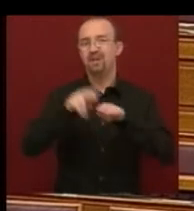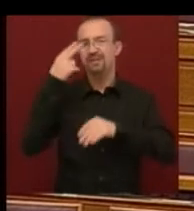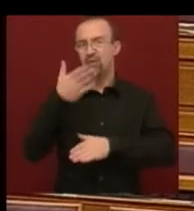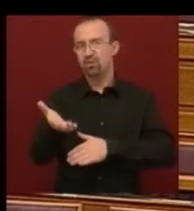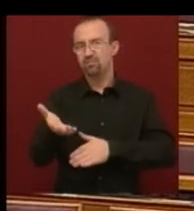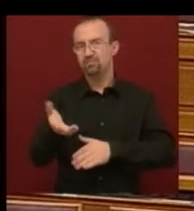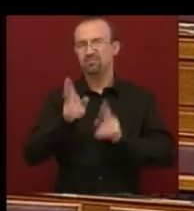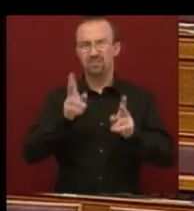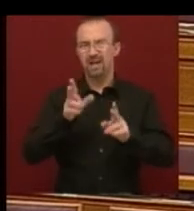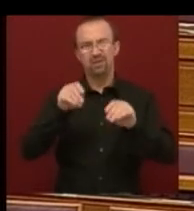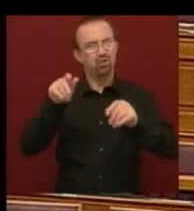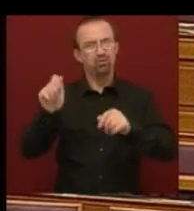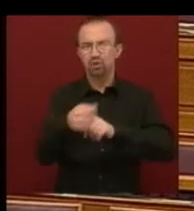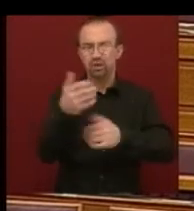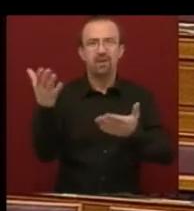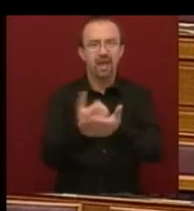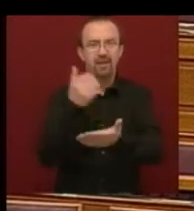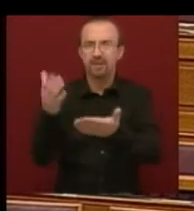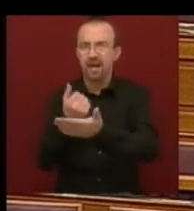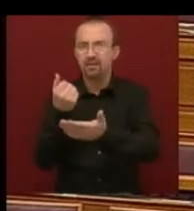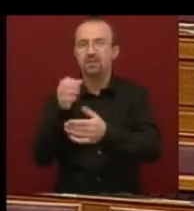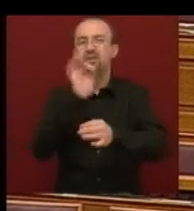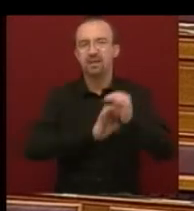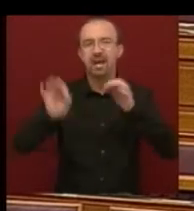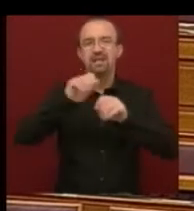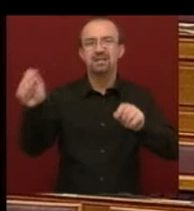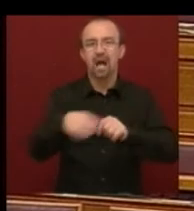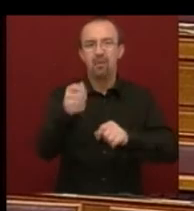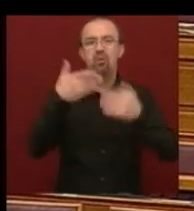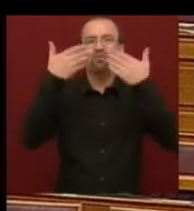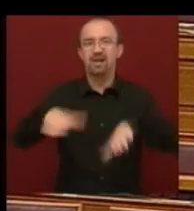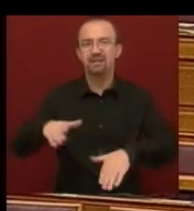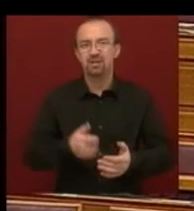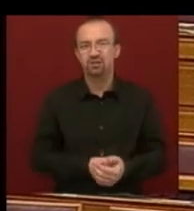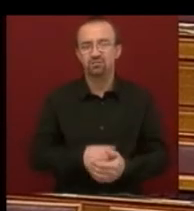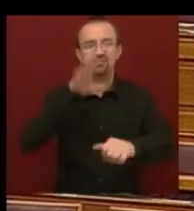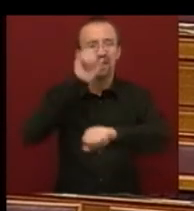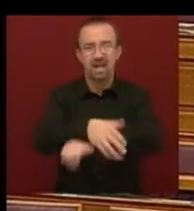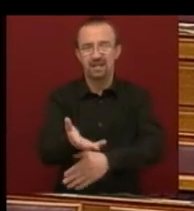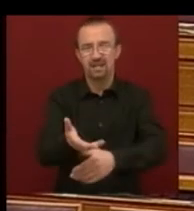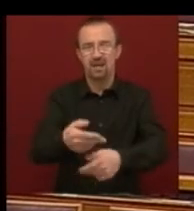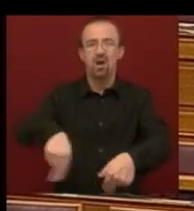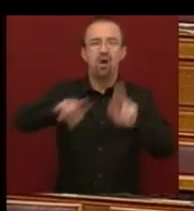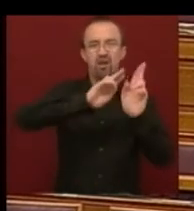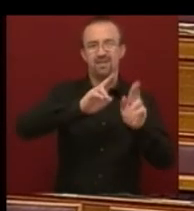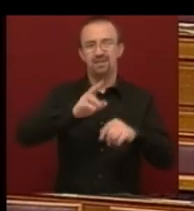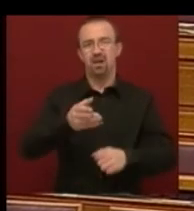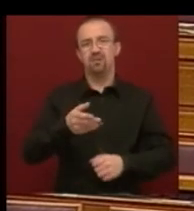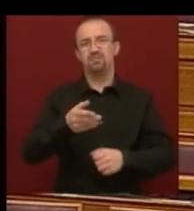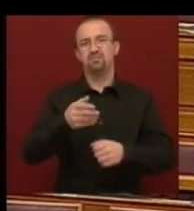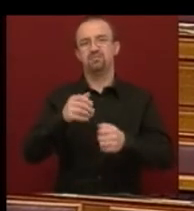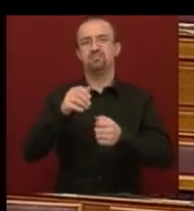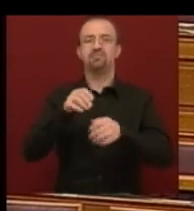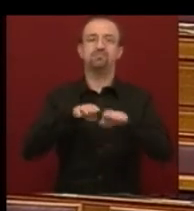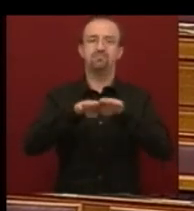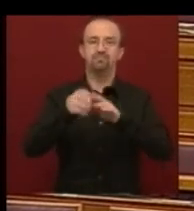úr, lehet, hogy ön sok csatát nyert, de az egész háborút elvesztettük. Vegye már észre, adja vissza a marsalbotot. Köszönöm szépen a